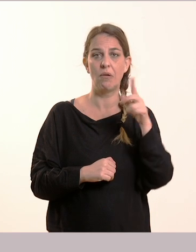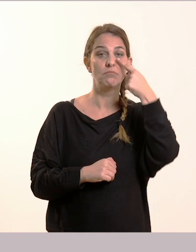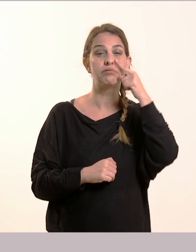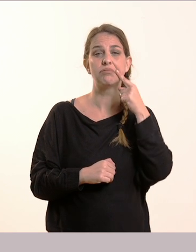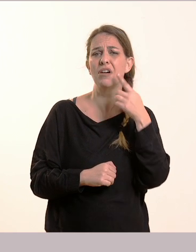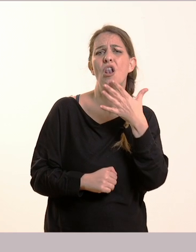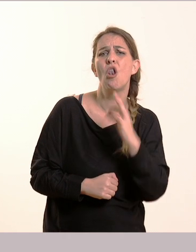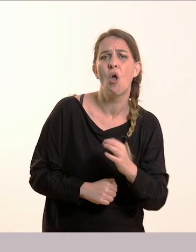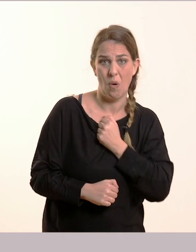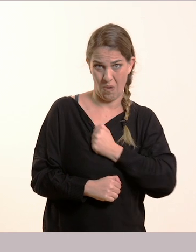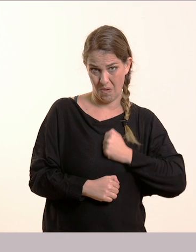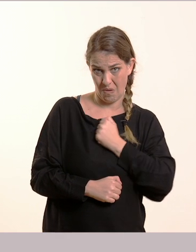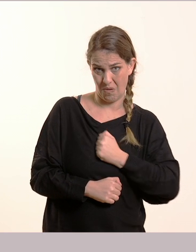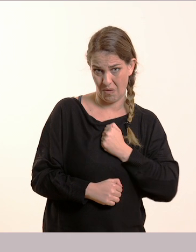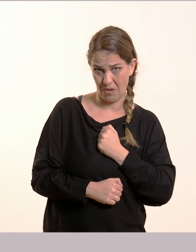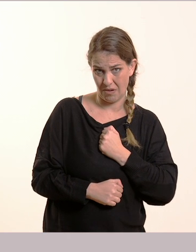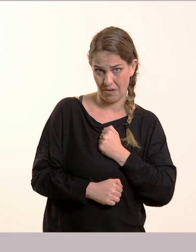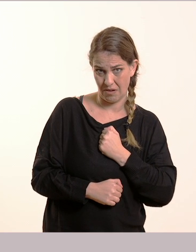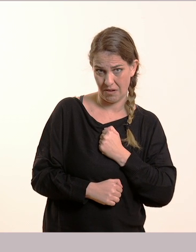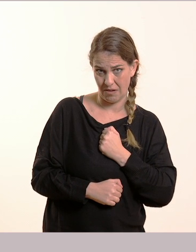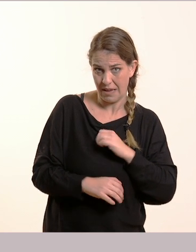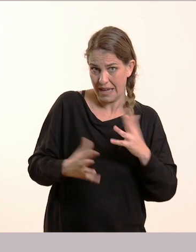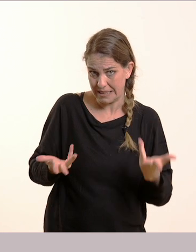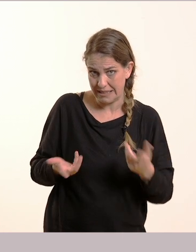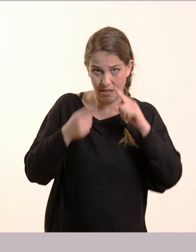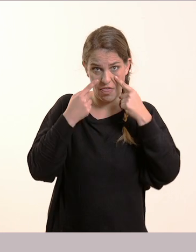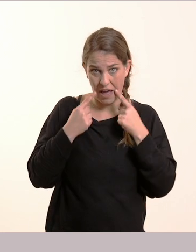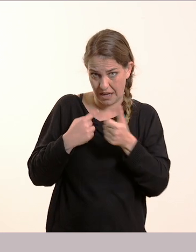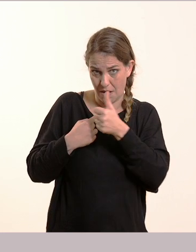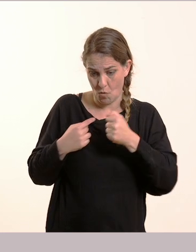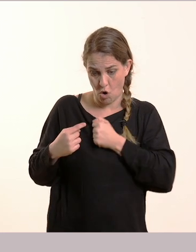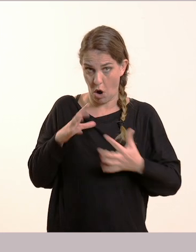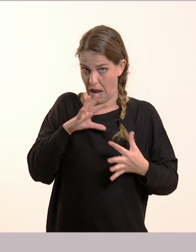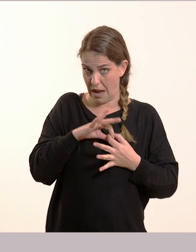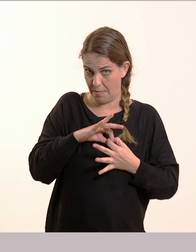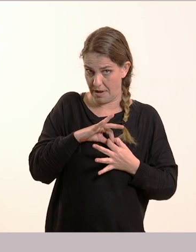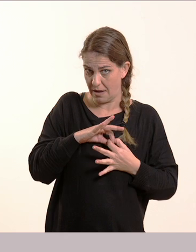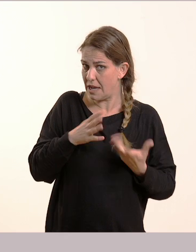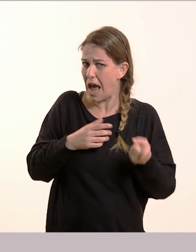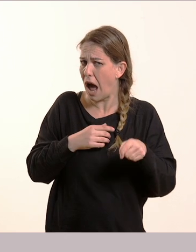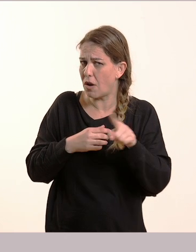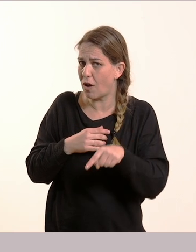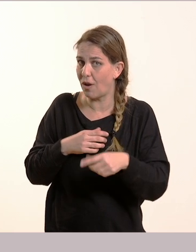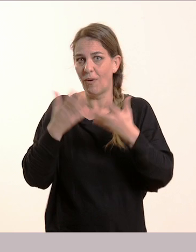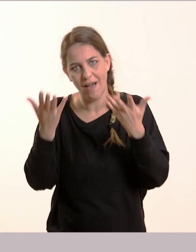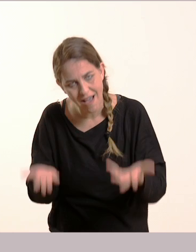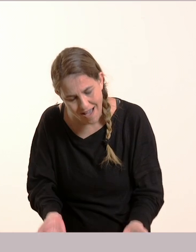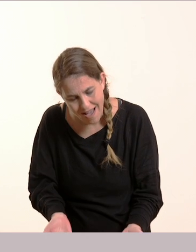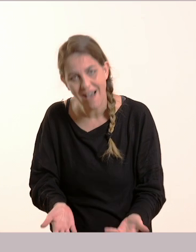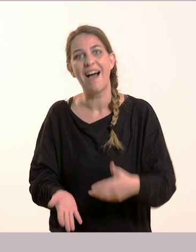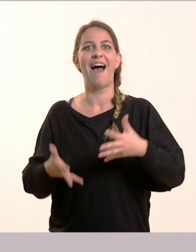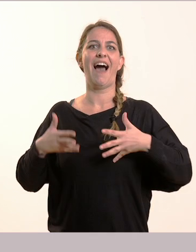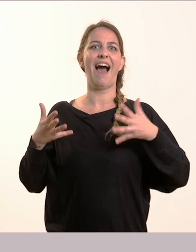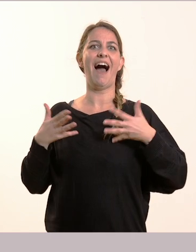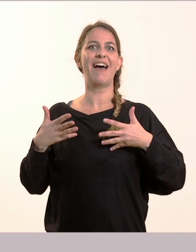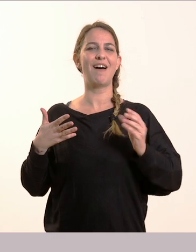δακρύζουμε, δακρύζουμε πάντα μόνο από λύπη ή και από κάτι άλλο. Ναι, από χαρά. Όταν